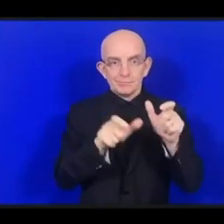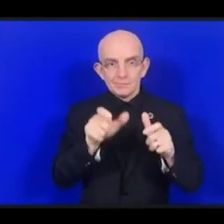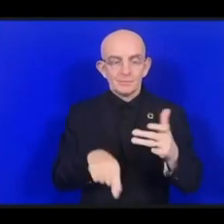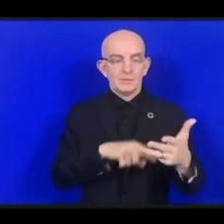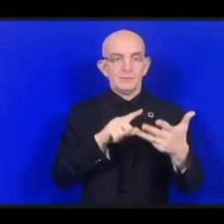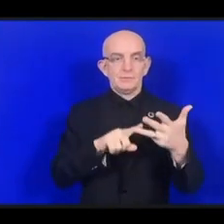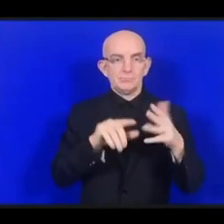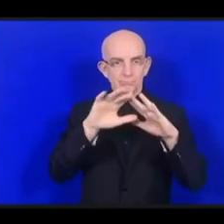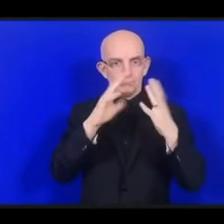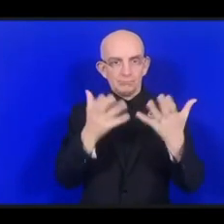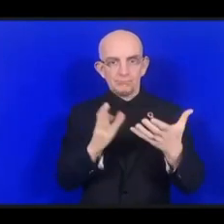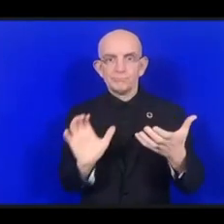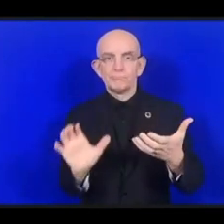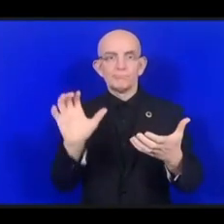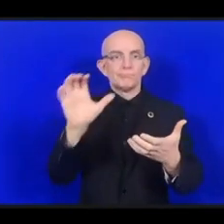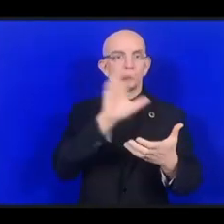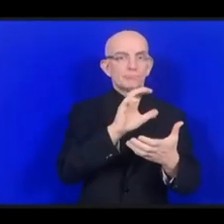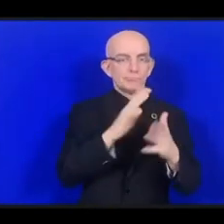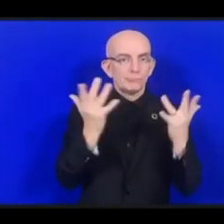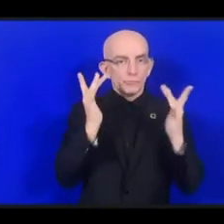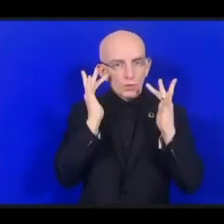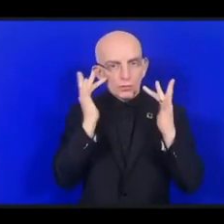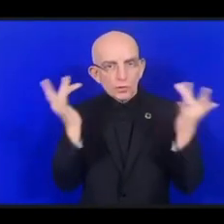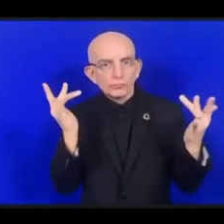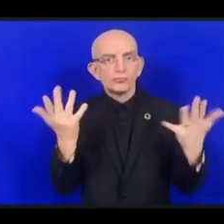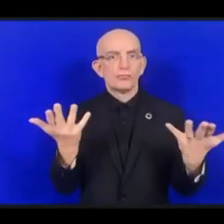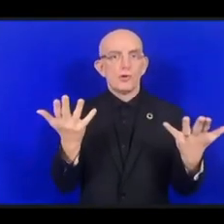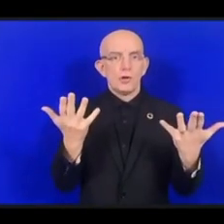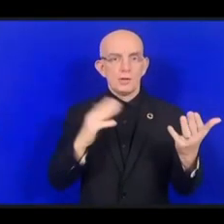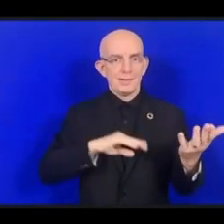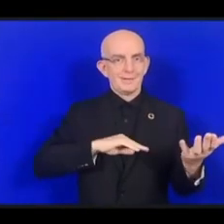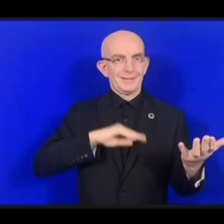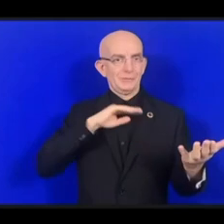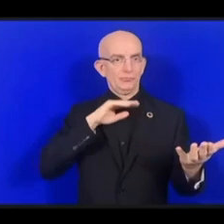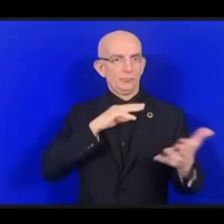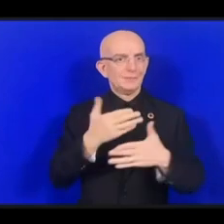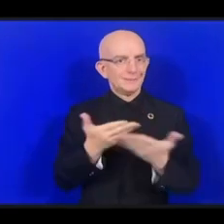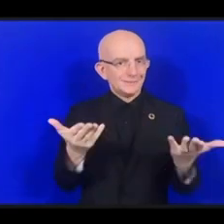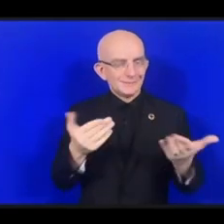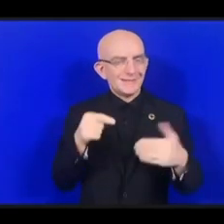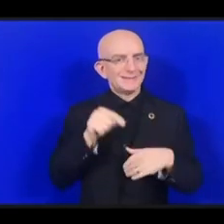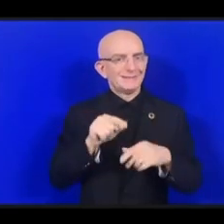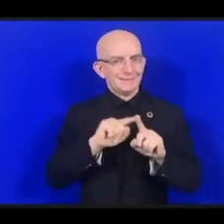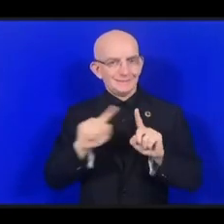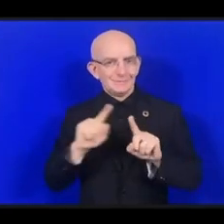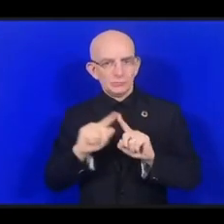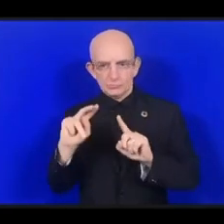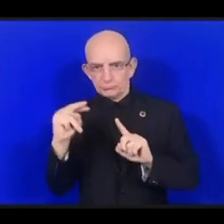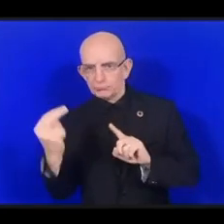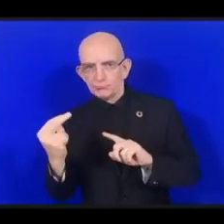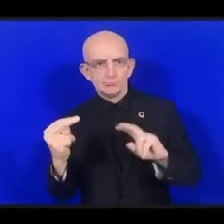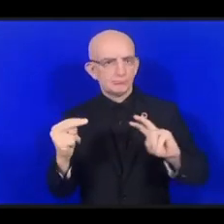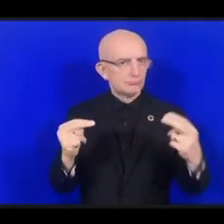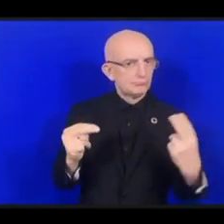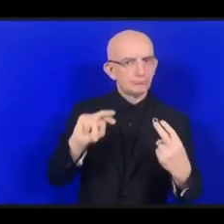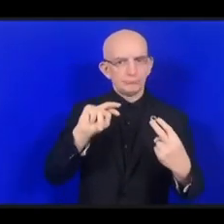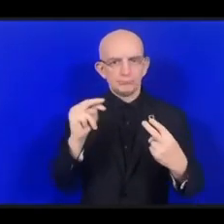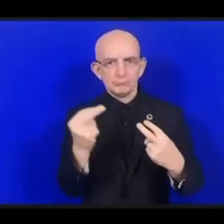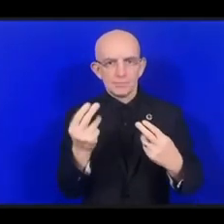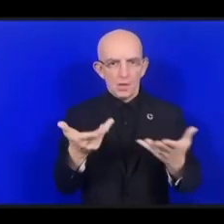рас, социальных классов, происхождению, культур и возрастов. Иначе мы не поймем разные точки зрения